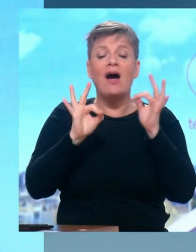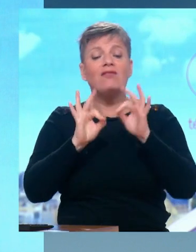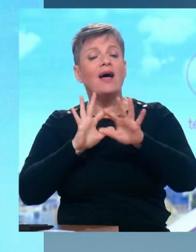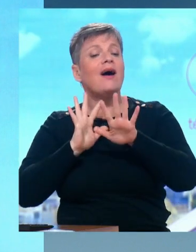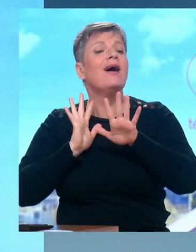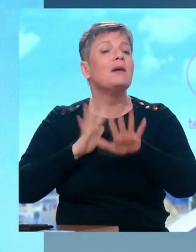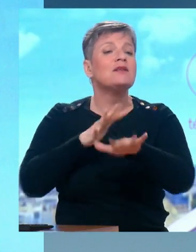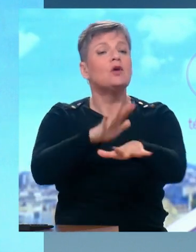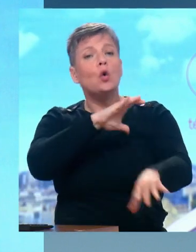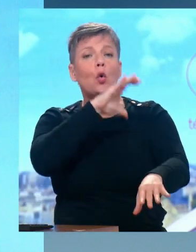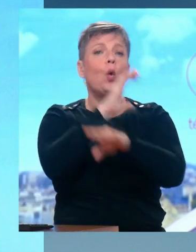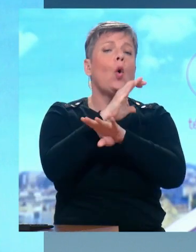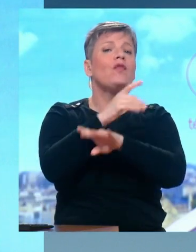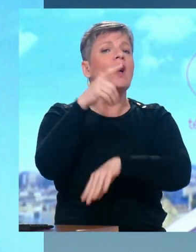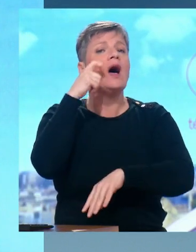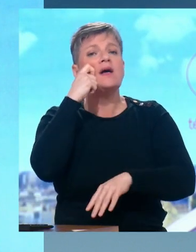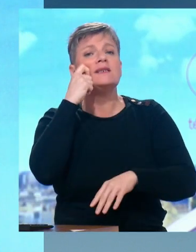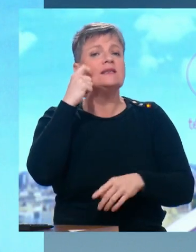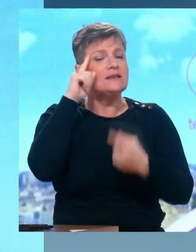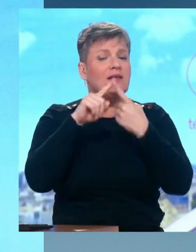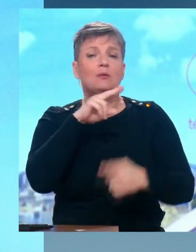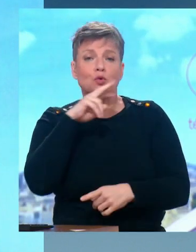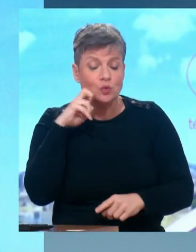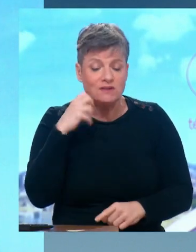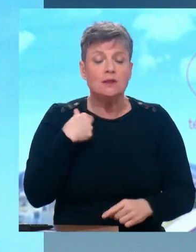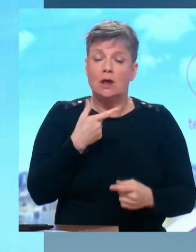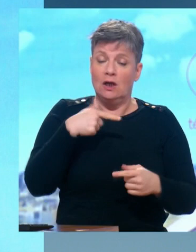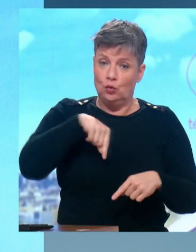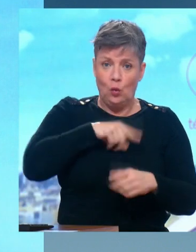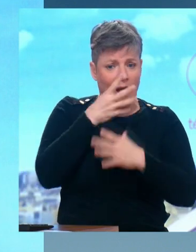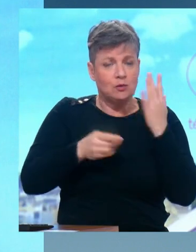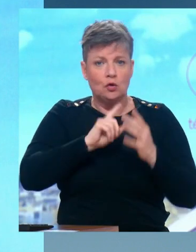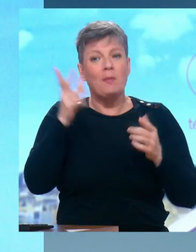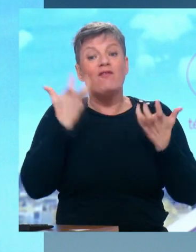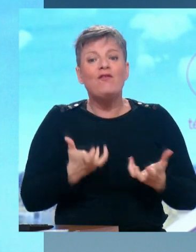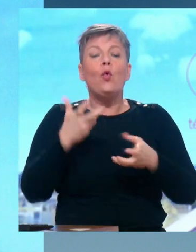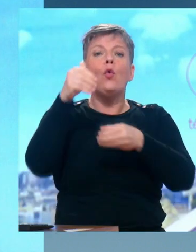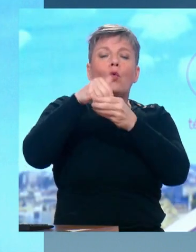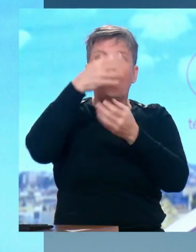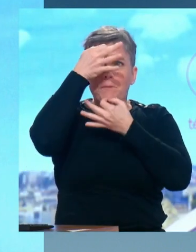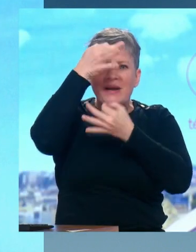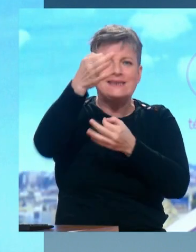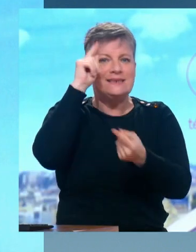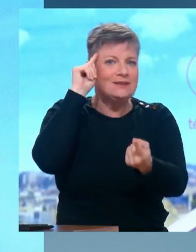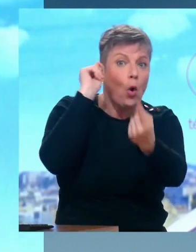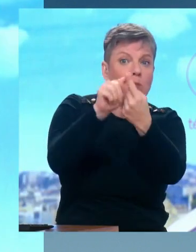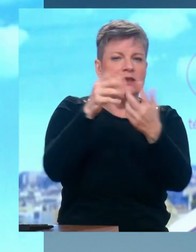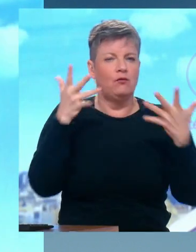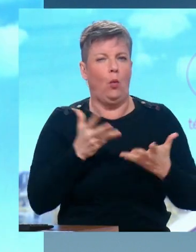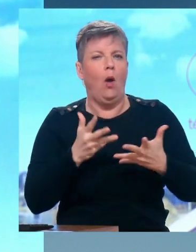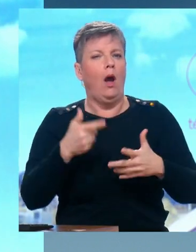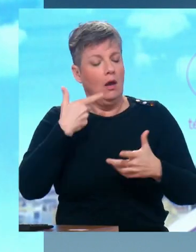l'antisémitisme. Ce que nous demandons, c'est que les contours de ce rassemblement soient clarifiés. En tout état de cause, souhaite…